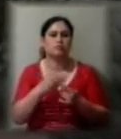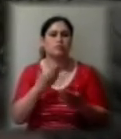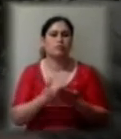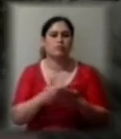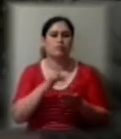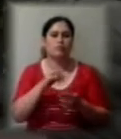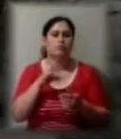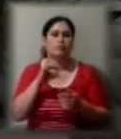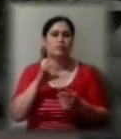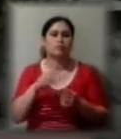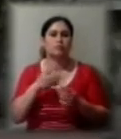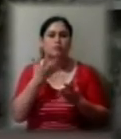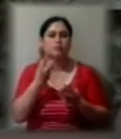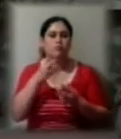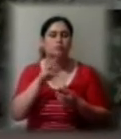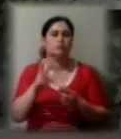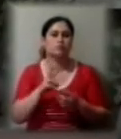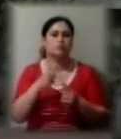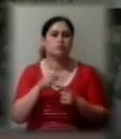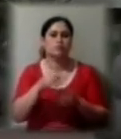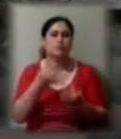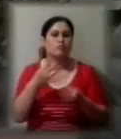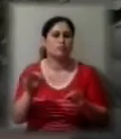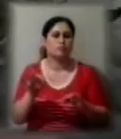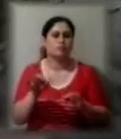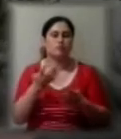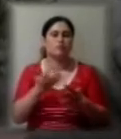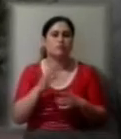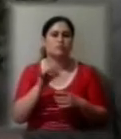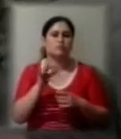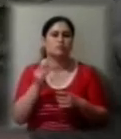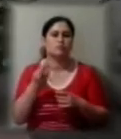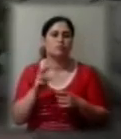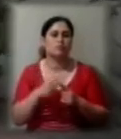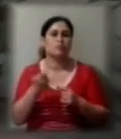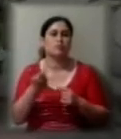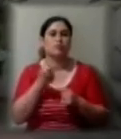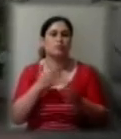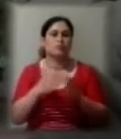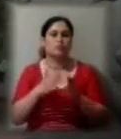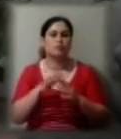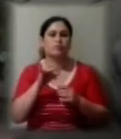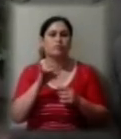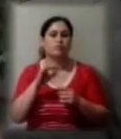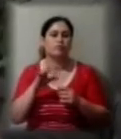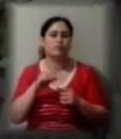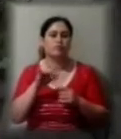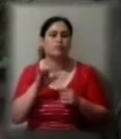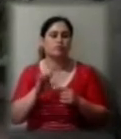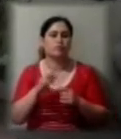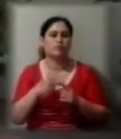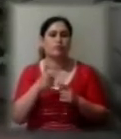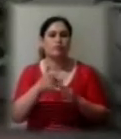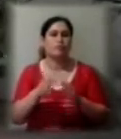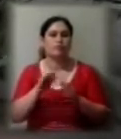протягом трьох годин, його відпускають. Яка ситуація? Господар будинку в інтерв'ю на ютубі його виклав. Говорить,